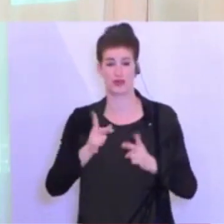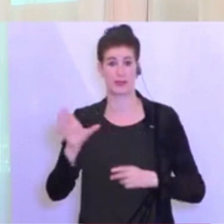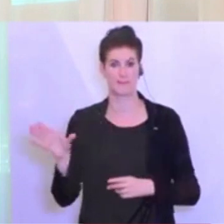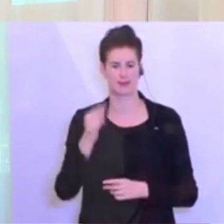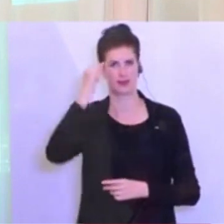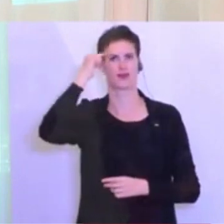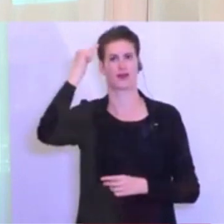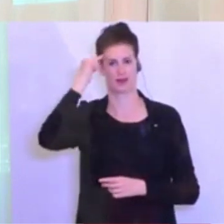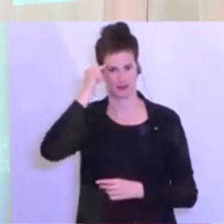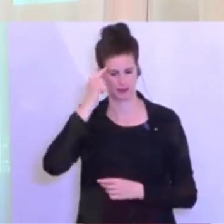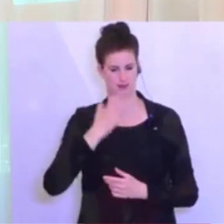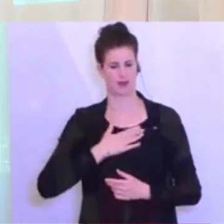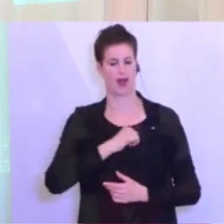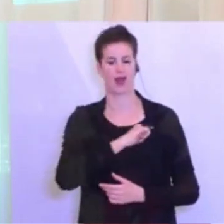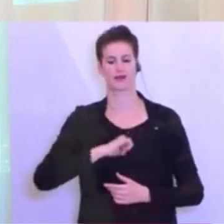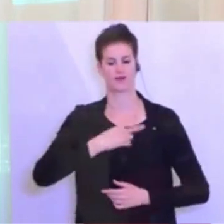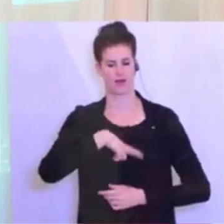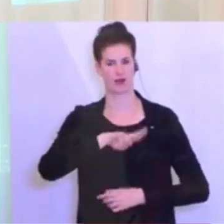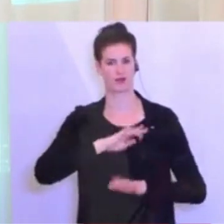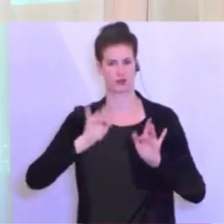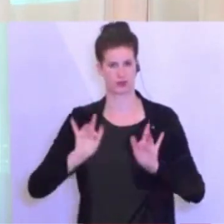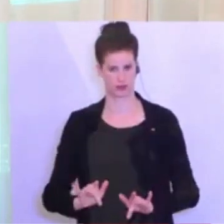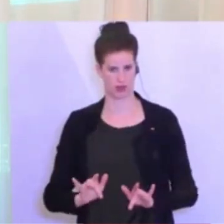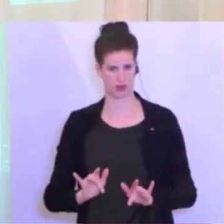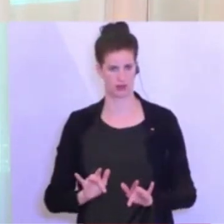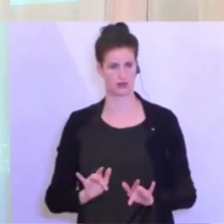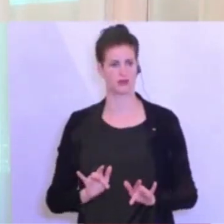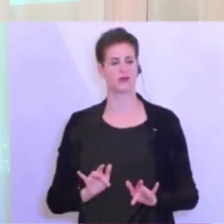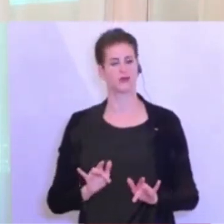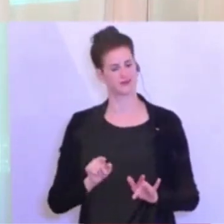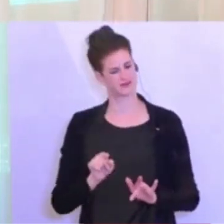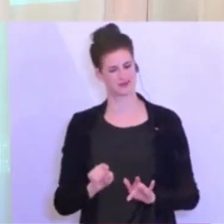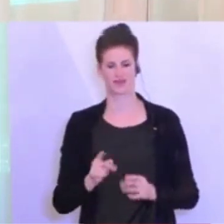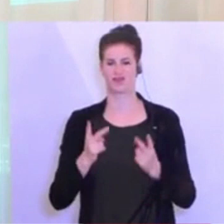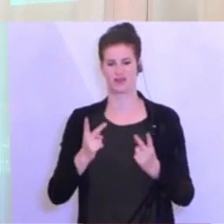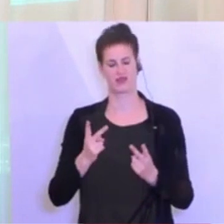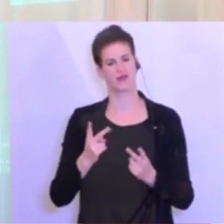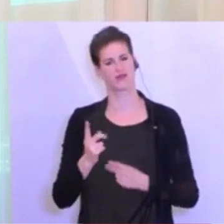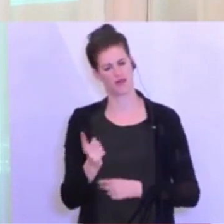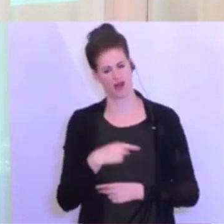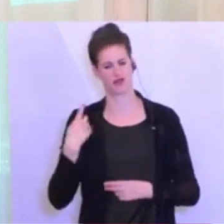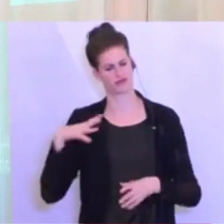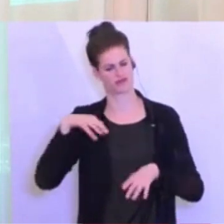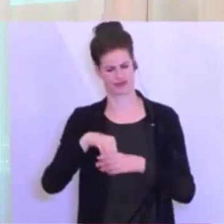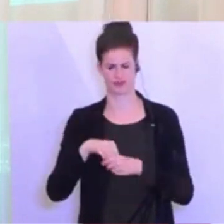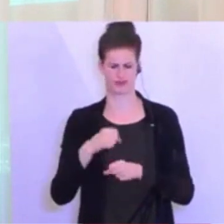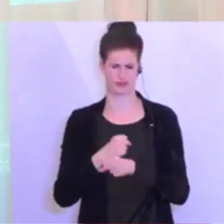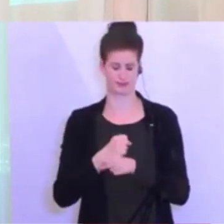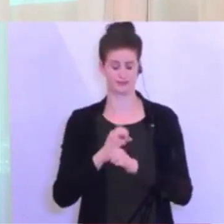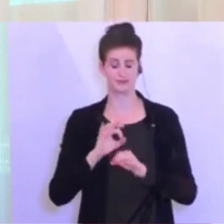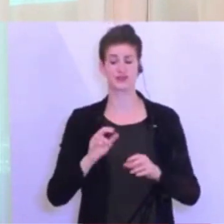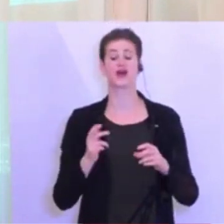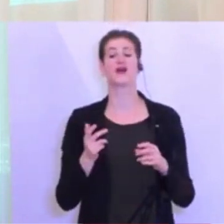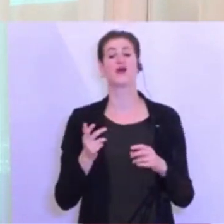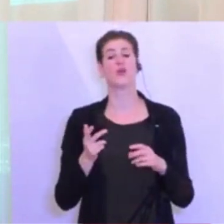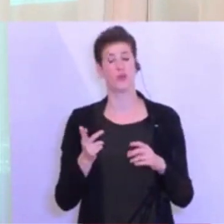Eigenverantwortung jetzt handeln können und handeln sollen, dass wir unseren Beitrag leisten. Das zweite ist, um diese